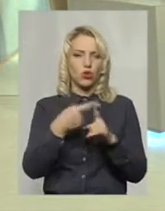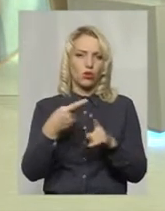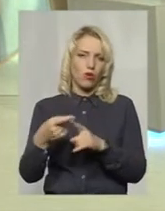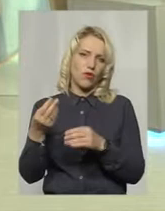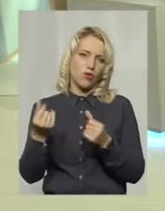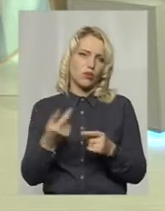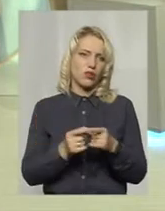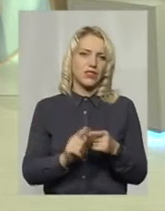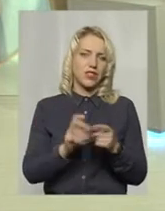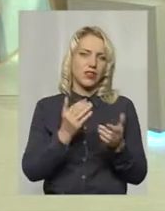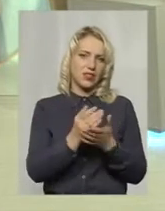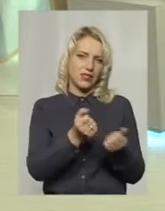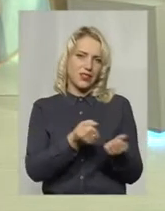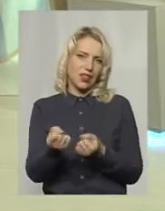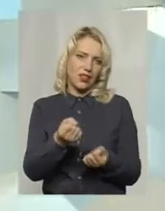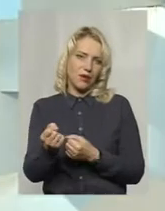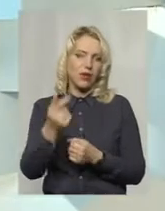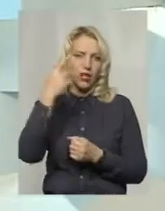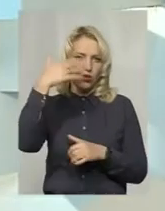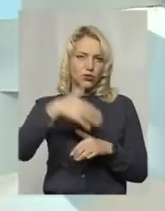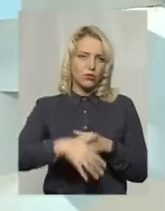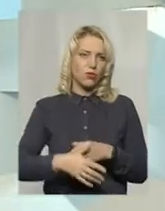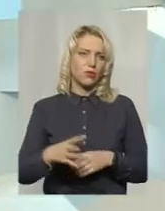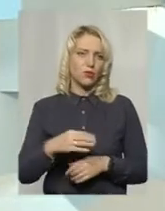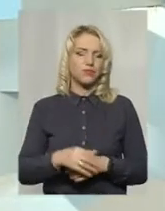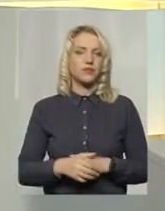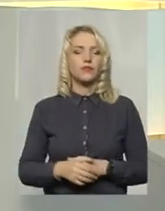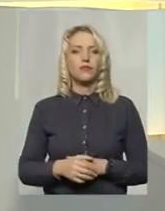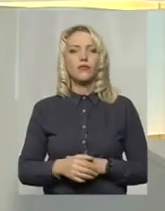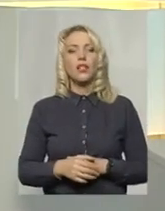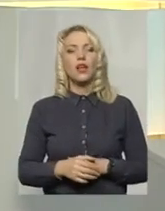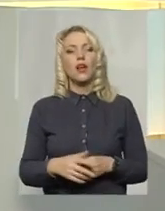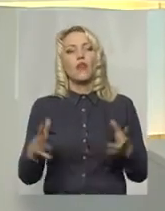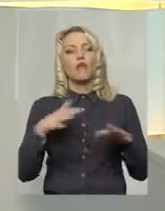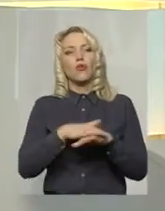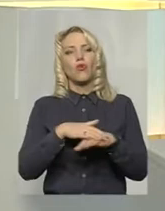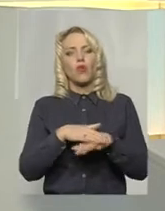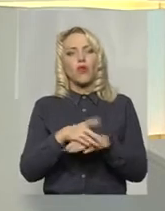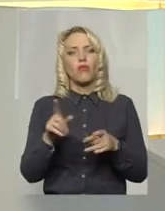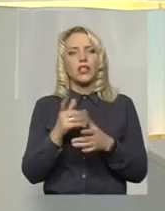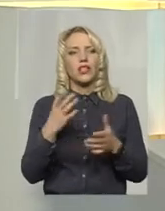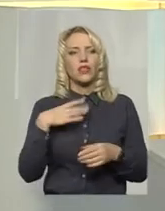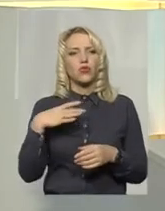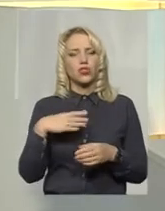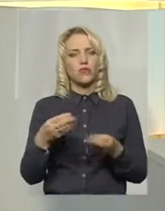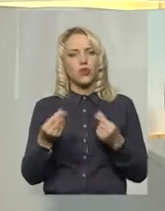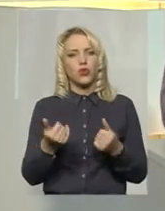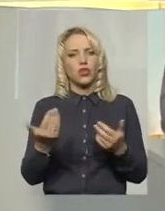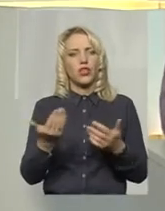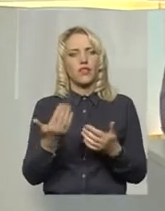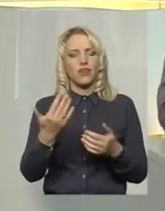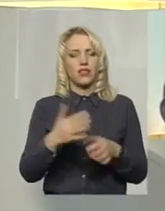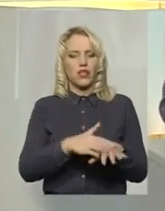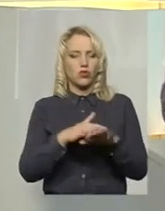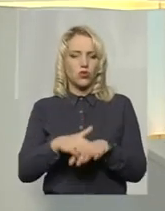якісь певні затримки. Ну, будемо сподіватися, що їх не буде. Ну, прораховували, які очікування коштів, надходження, які ви чекаєте в